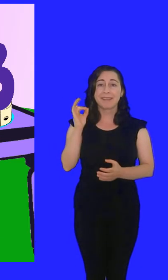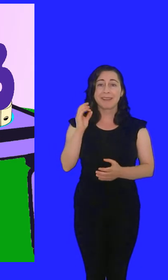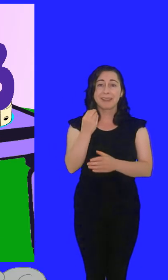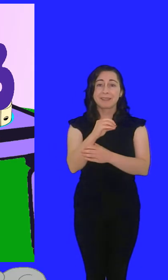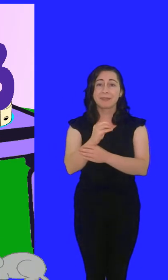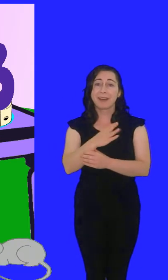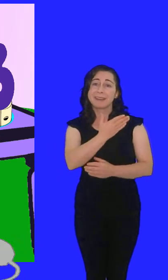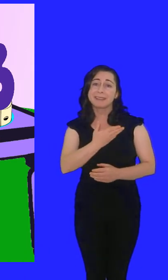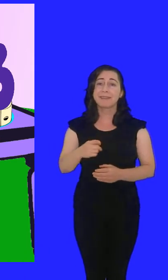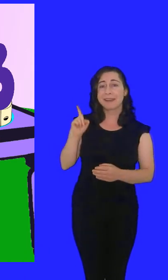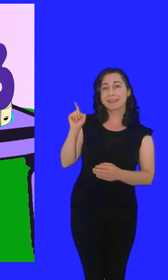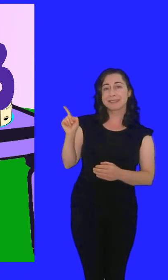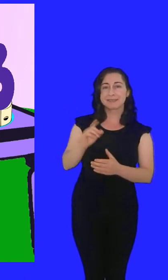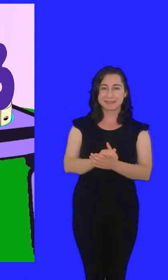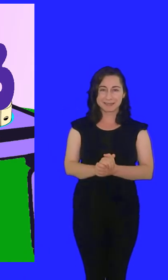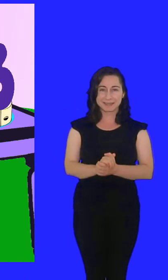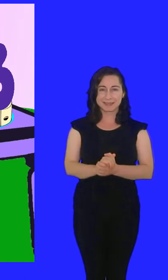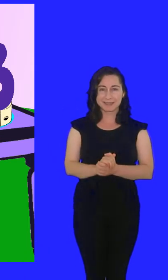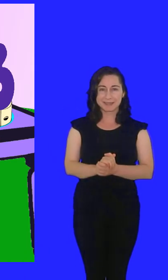Evet, fayda sever.